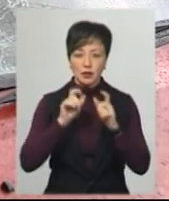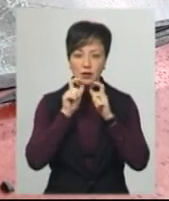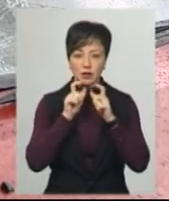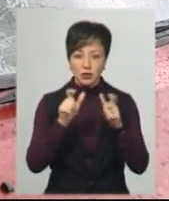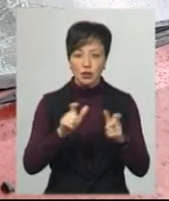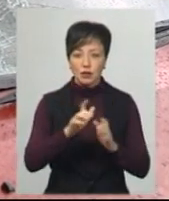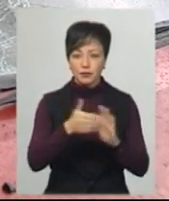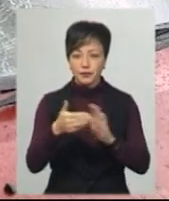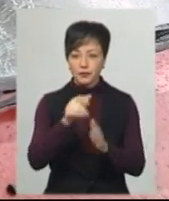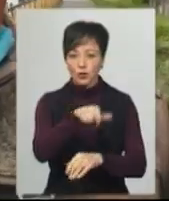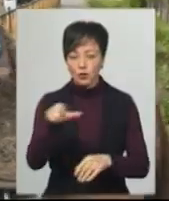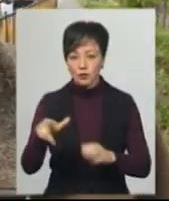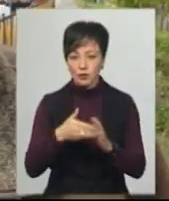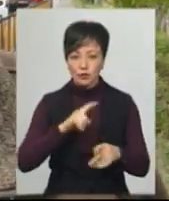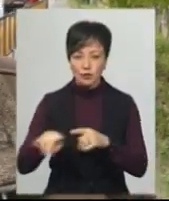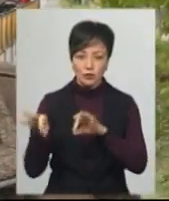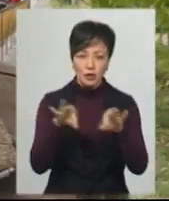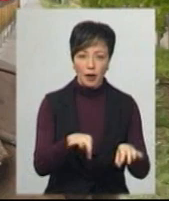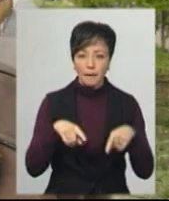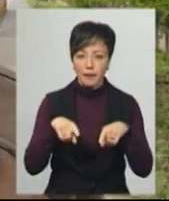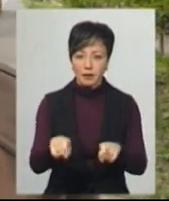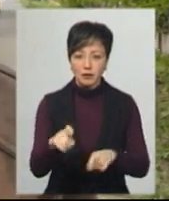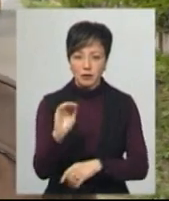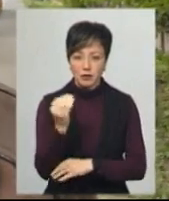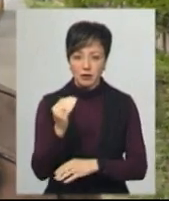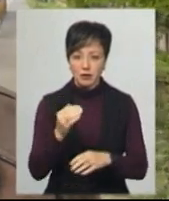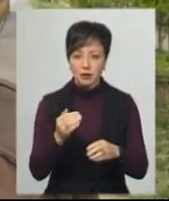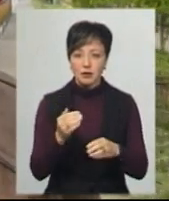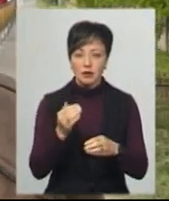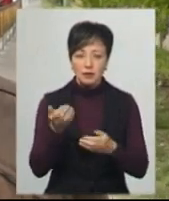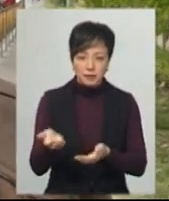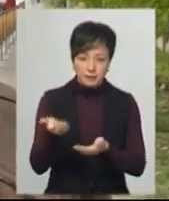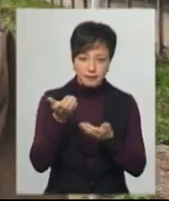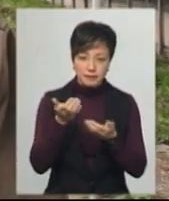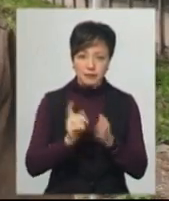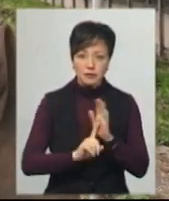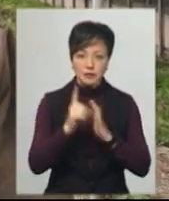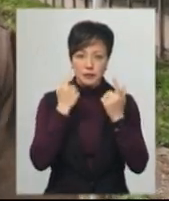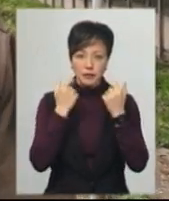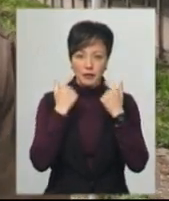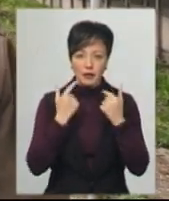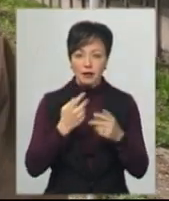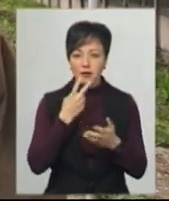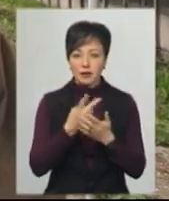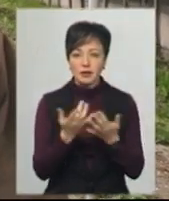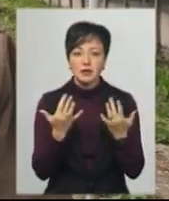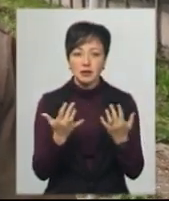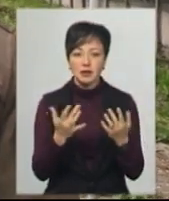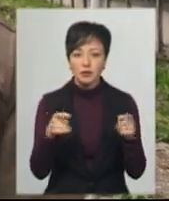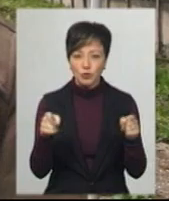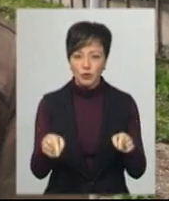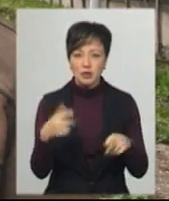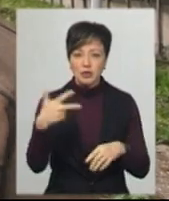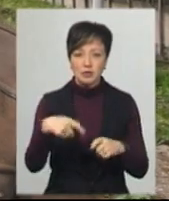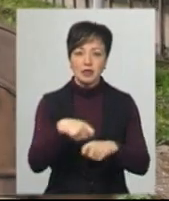людям, щоб визвали скору допомогу. Прибіг до неї, підняв головку, вона почала плакати. Ну, скільки тут вже ограничення, 30